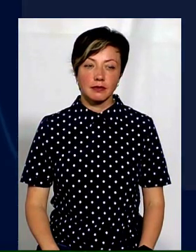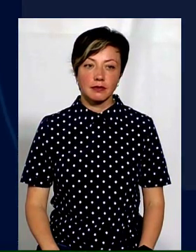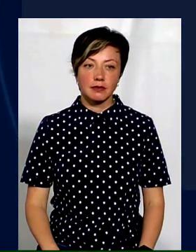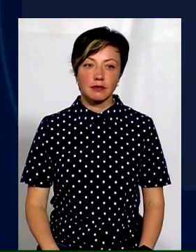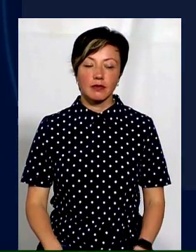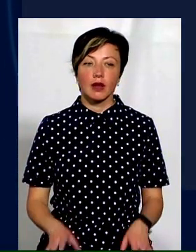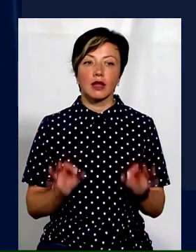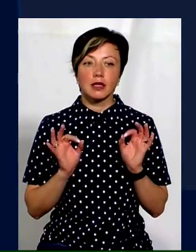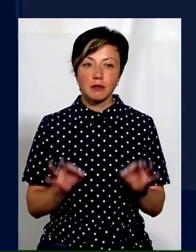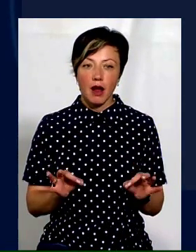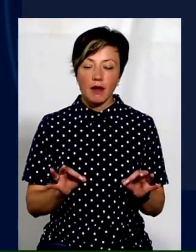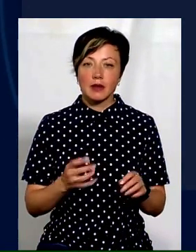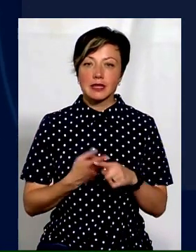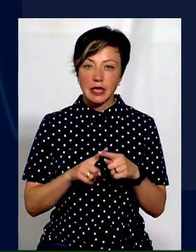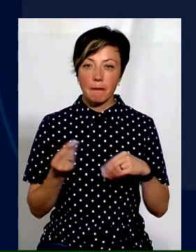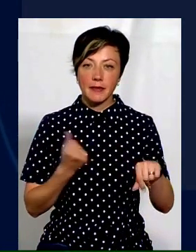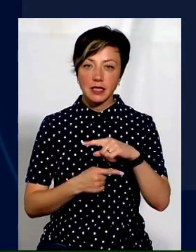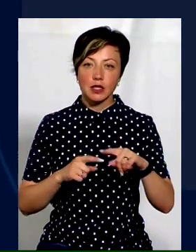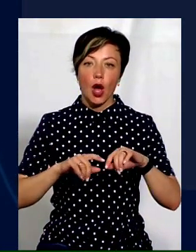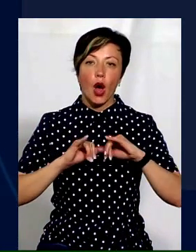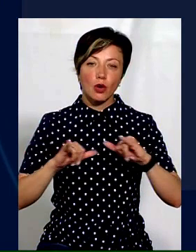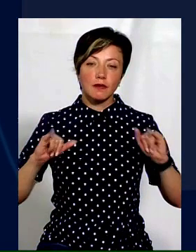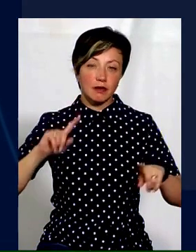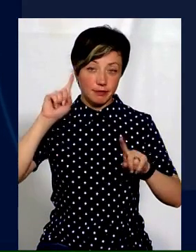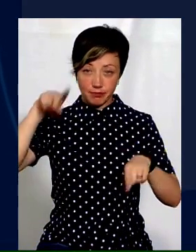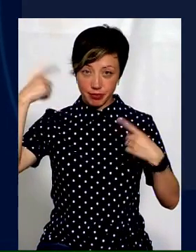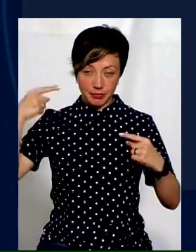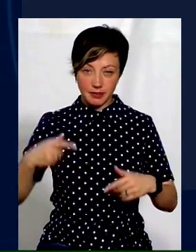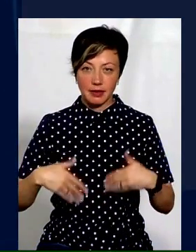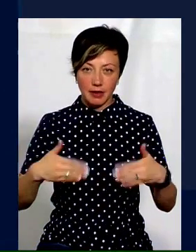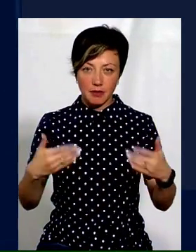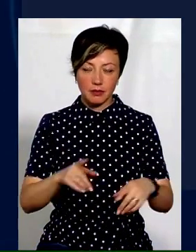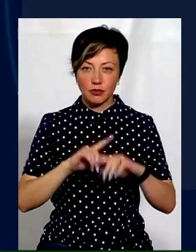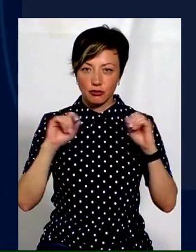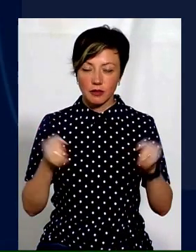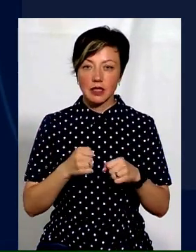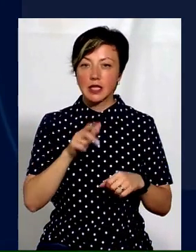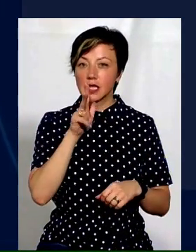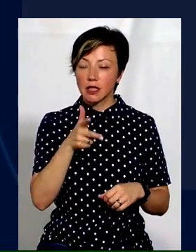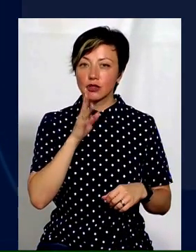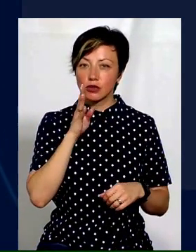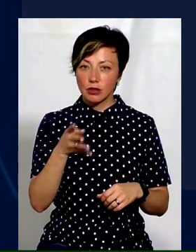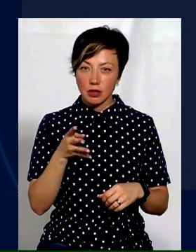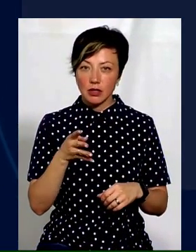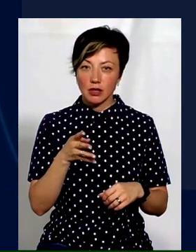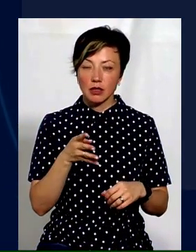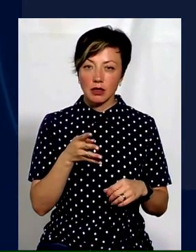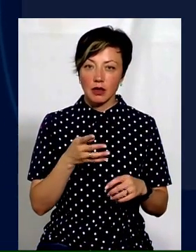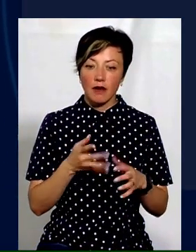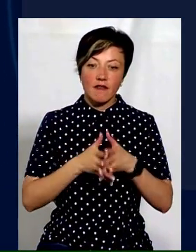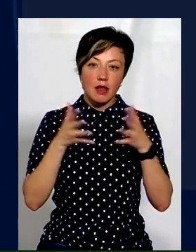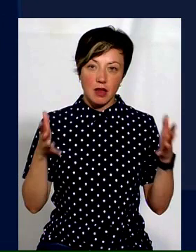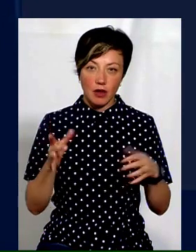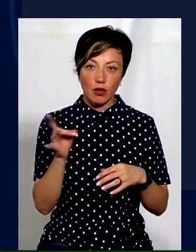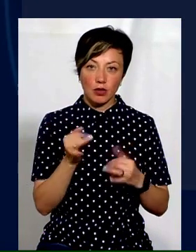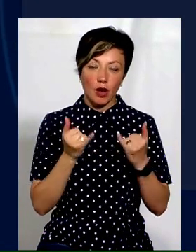Насправді розвивається шаленими темпами. тобто, буквально він інформувався за 3-4 роки з нуля досить в великій масштабі,